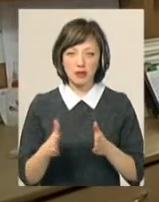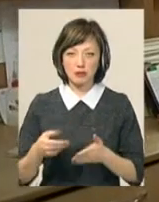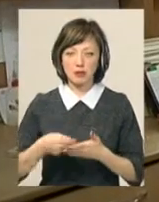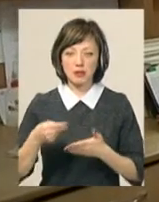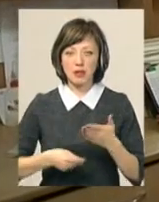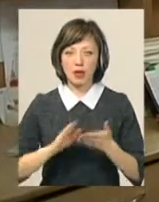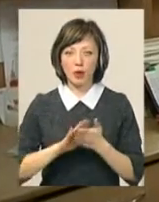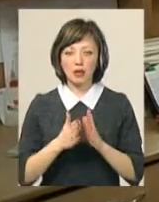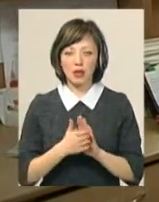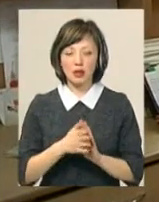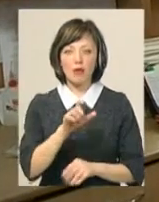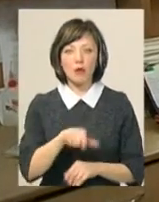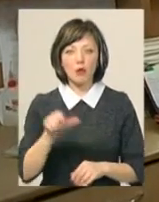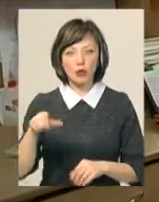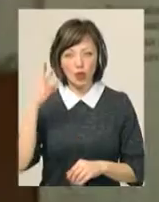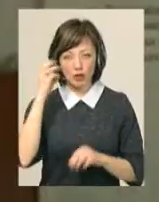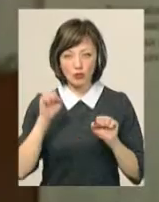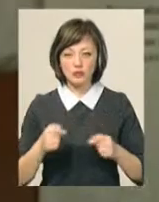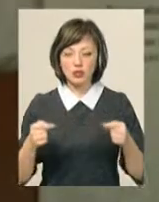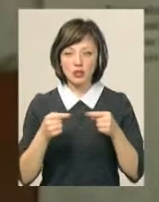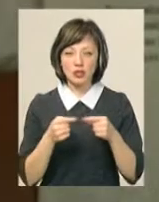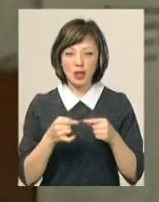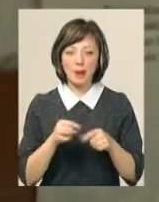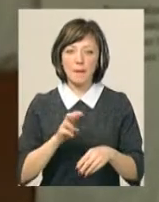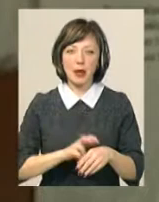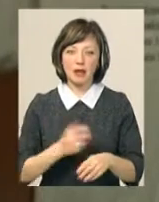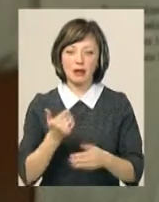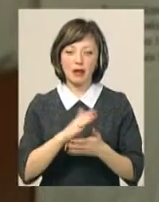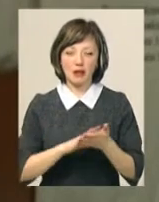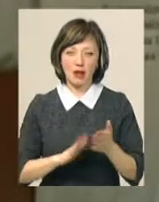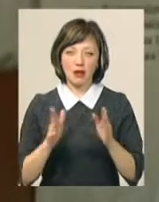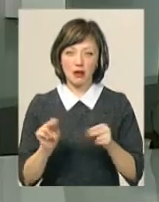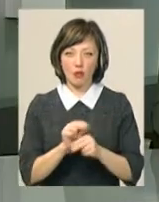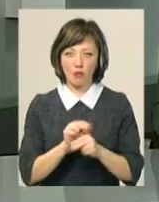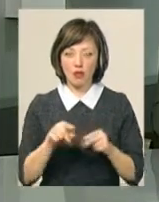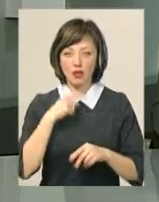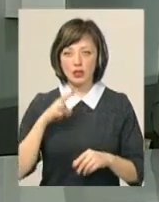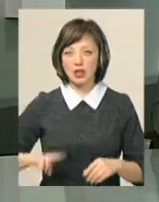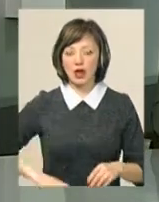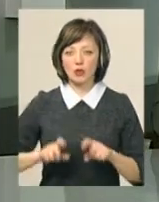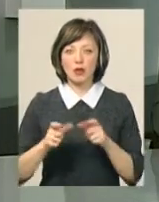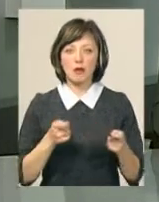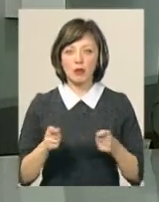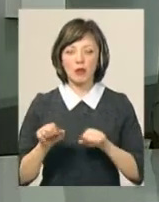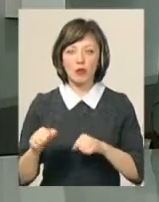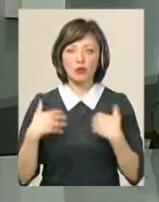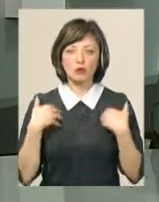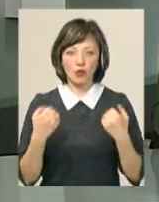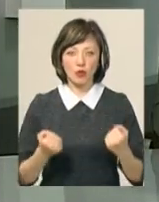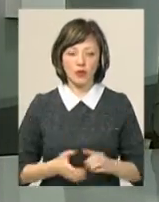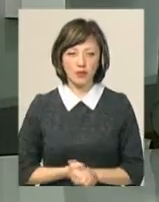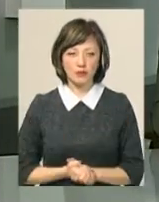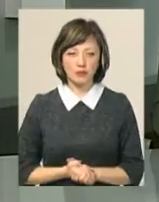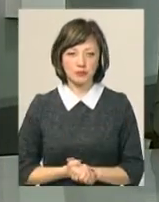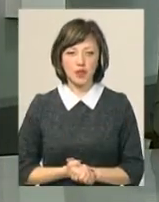контрактів. Подоляни наразі можуть визначатися із медиками, котрі їх надалі лікуватимуть, каже директор Департаменту охорони здоров'я Яків